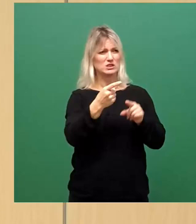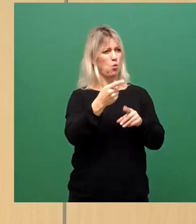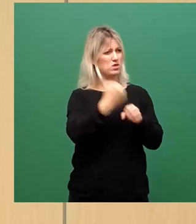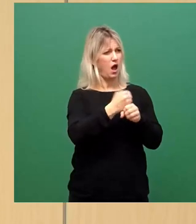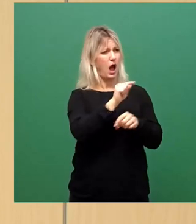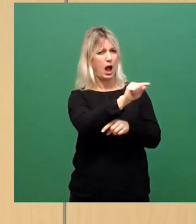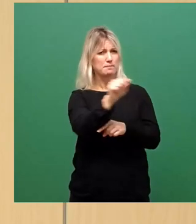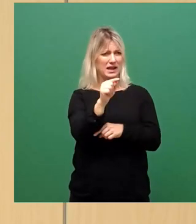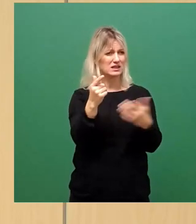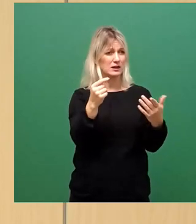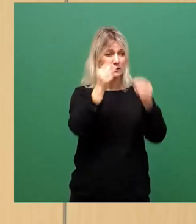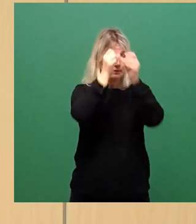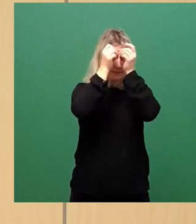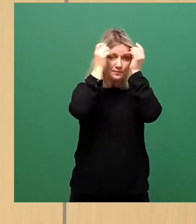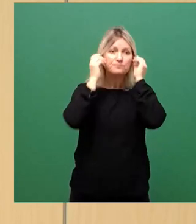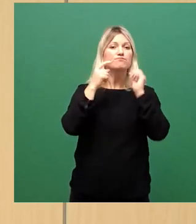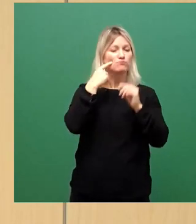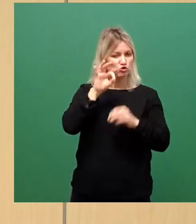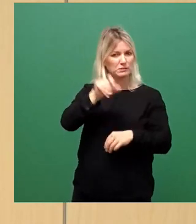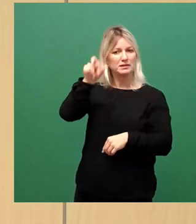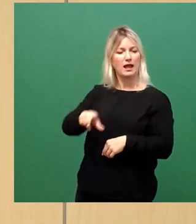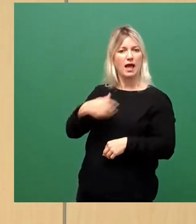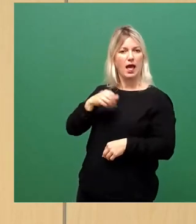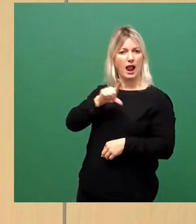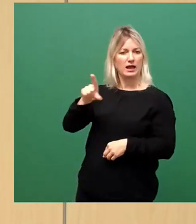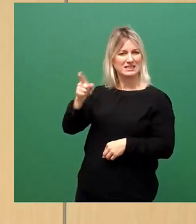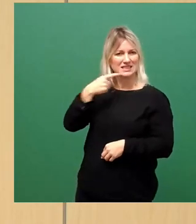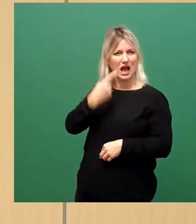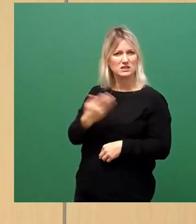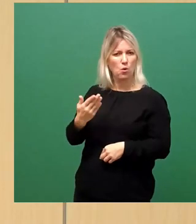ausnahmsweise mal Herrn Lichty zustimmen, was für eine Arroganz.